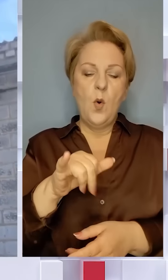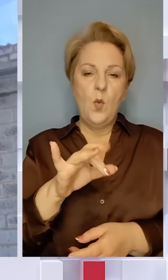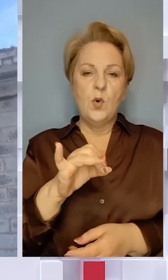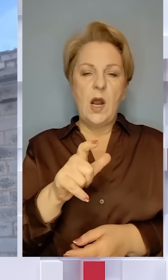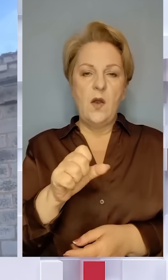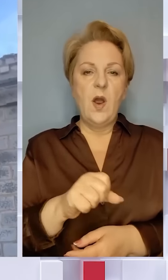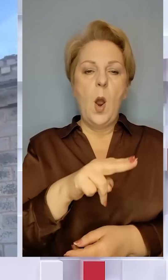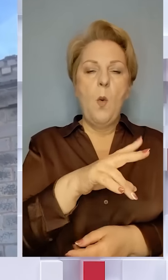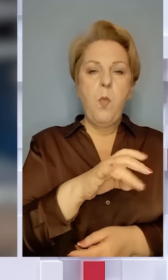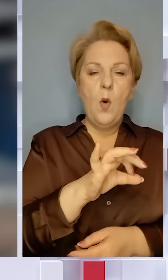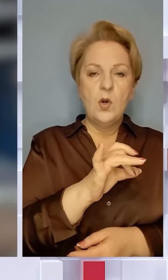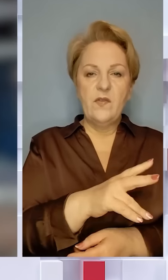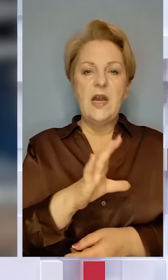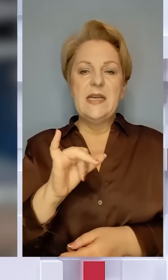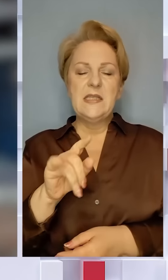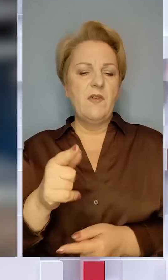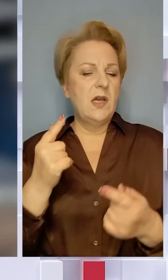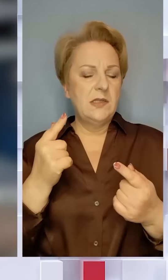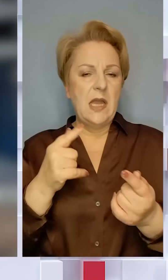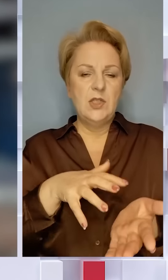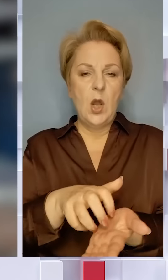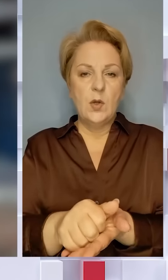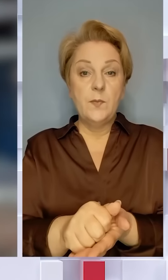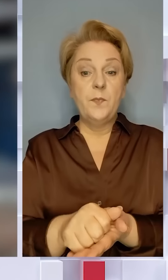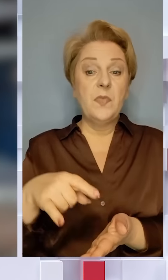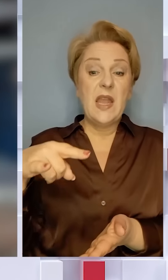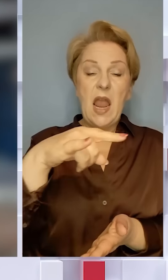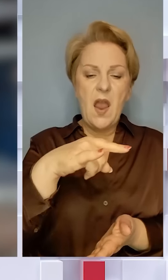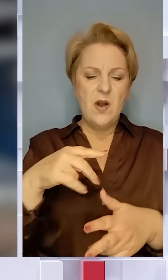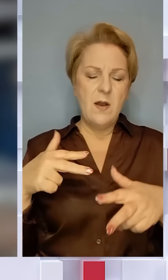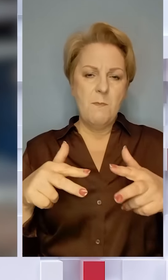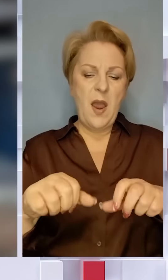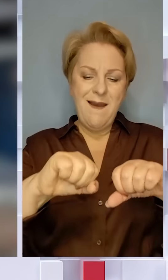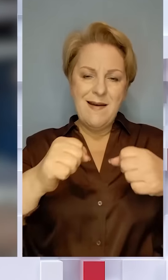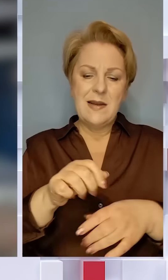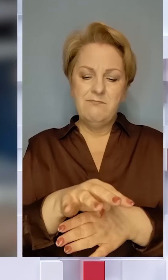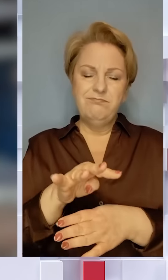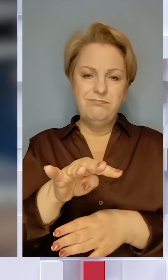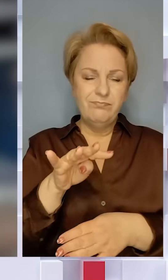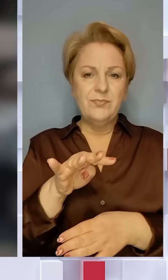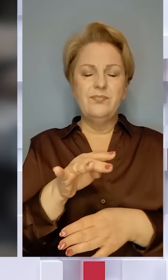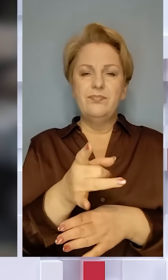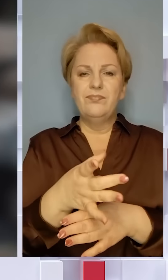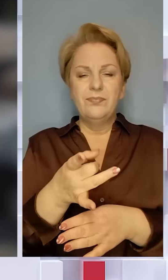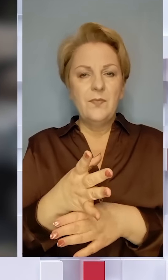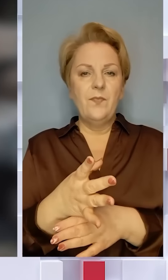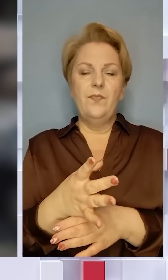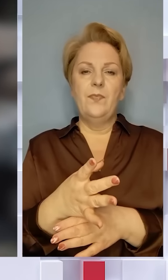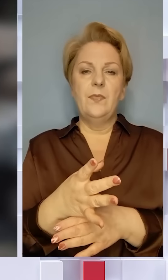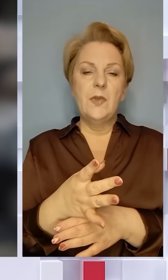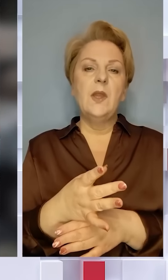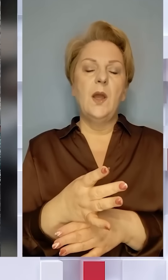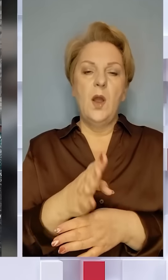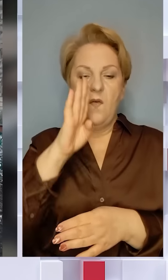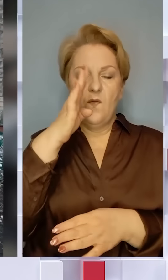Покровськ та Сіверськ. Там значні руйнування. З авіації, безпілотників, реактивних систем залпового вогню та артилерії